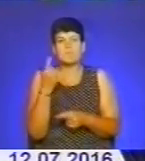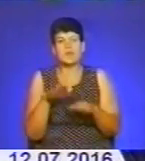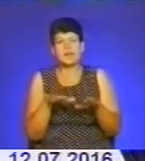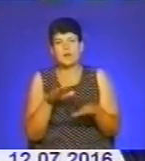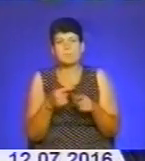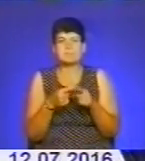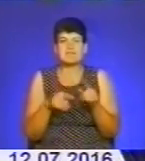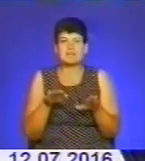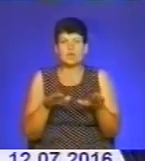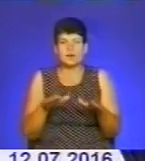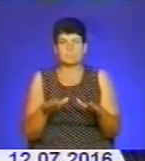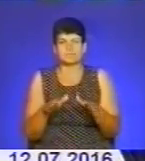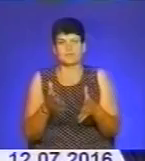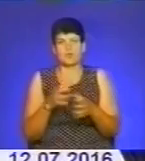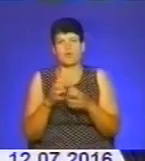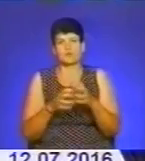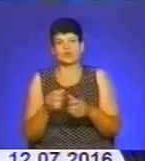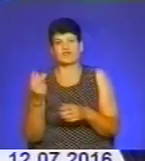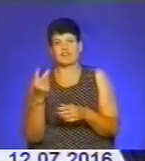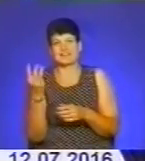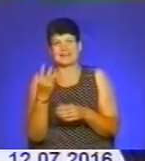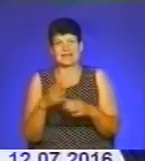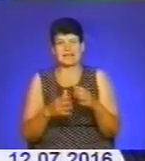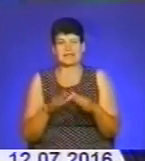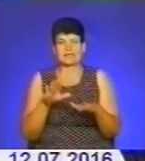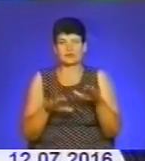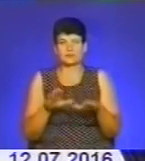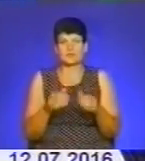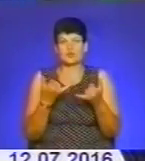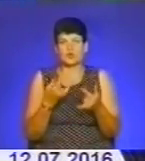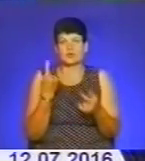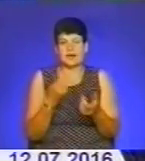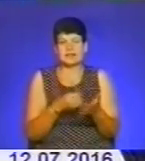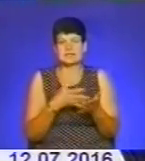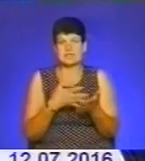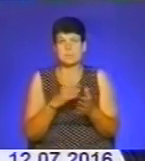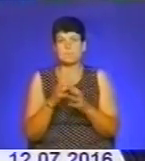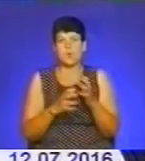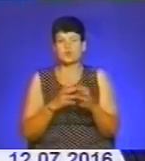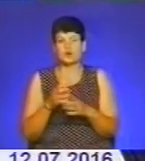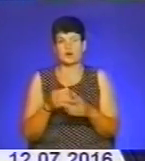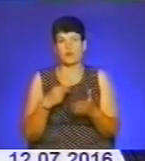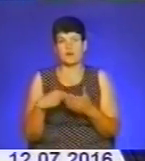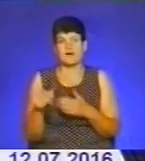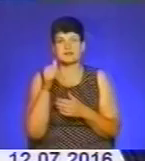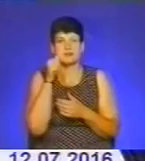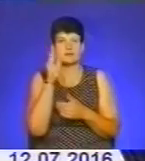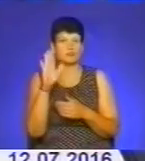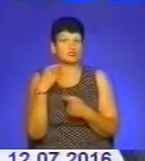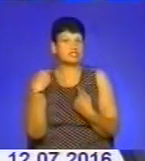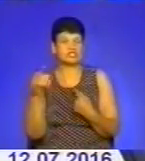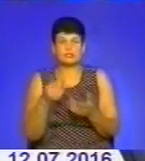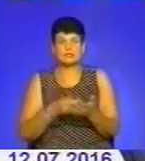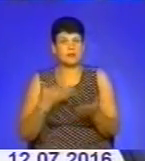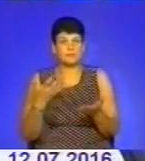кілограма, ну максимум помідора 2-3 кілограми. Нині одна ціна помідори, одна ціна закупки, завтра може бути інша ціна.